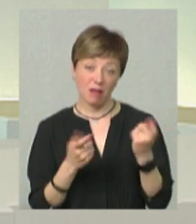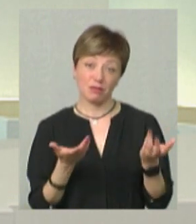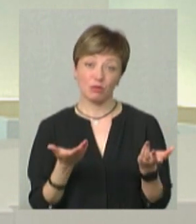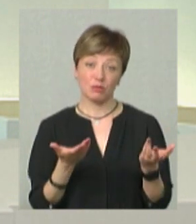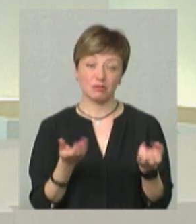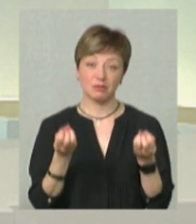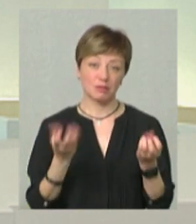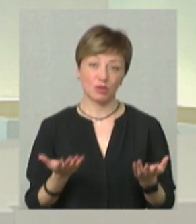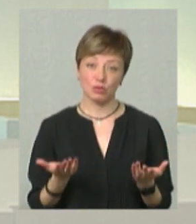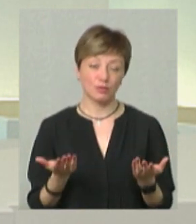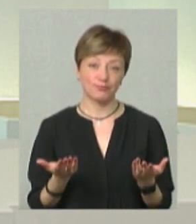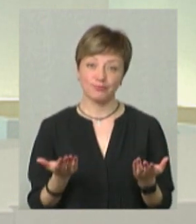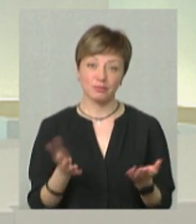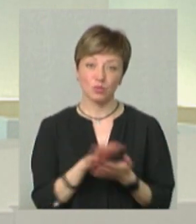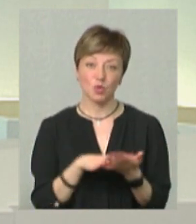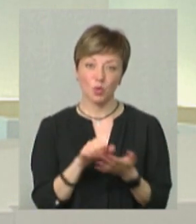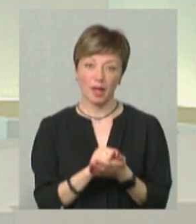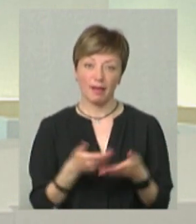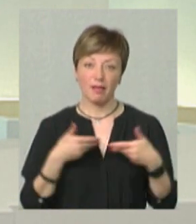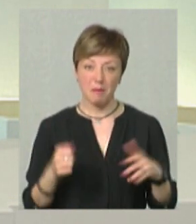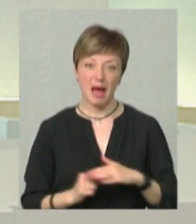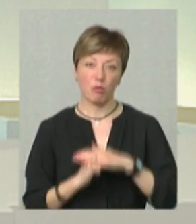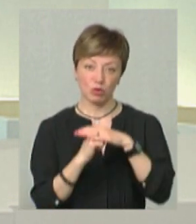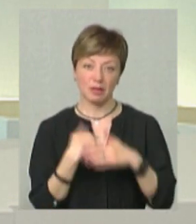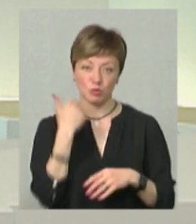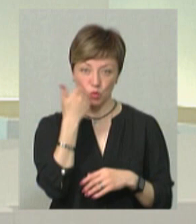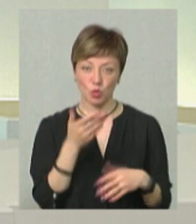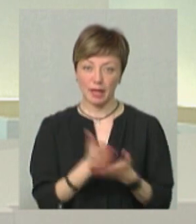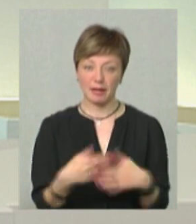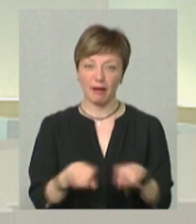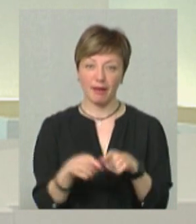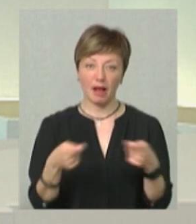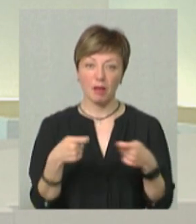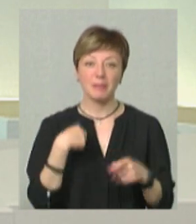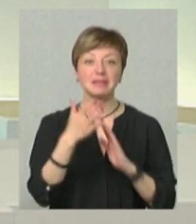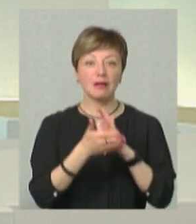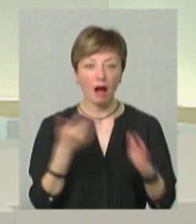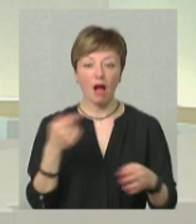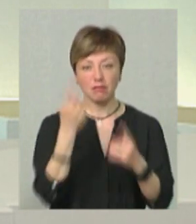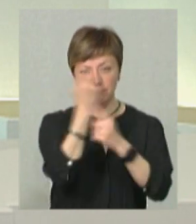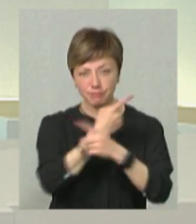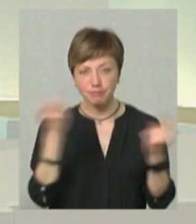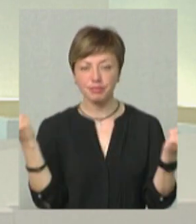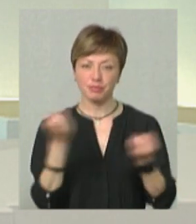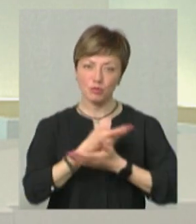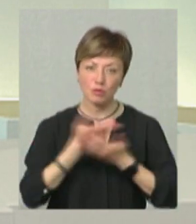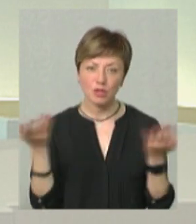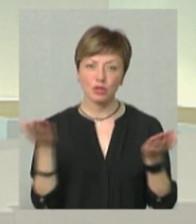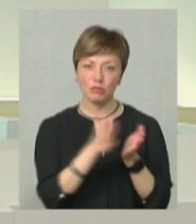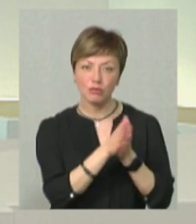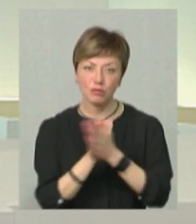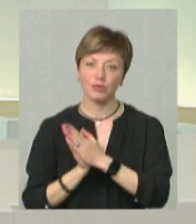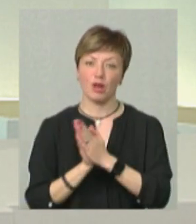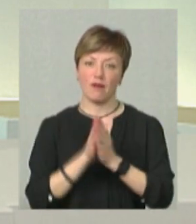просто псує нам репутацію. І нам соромно, що є такі ріелтора. Ми закликали і говорили про це публічно, писали на наших